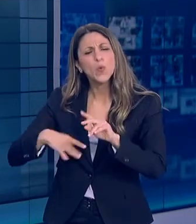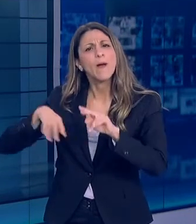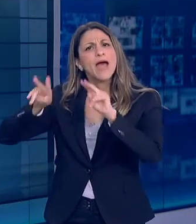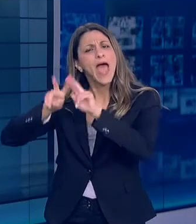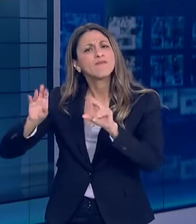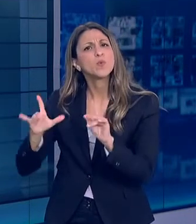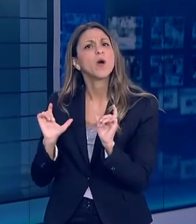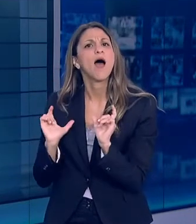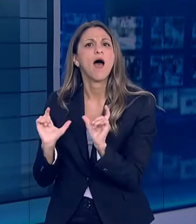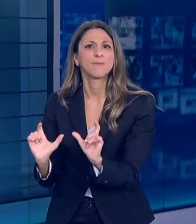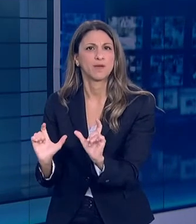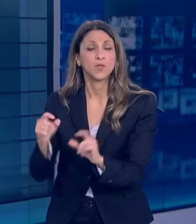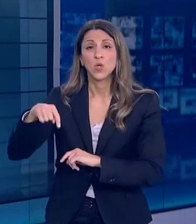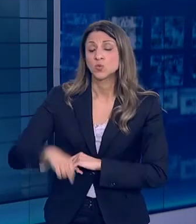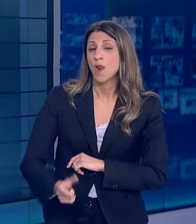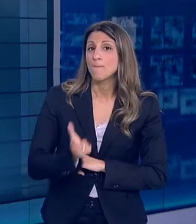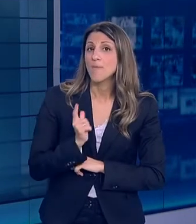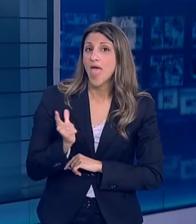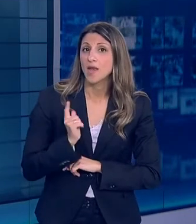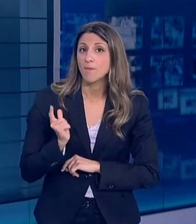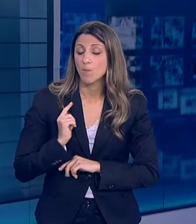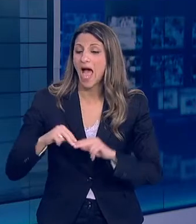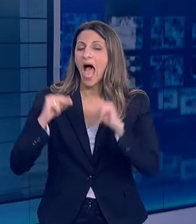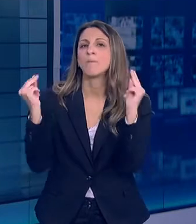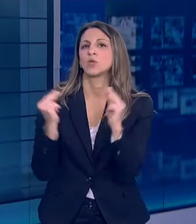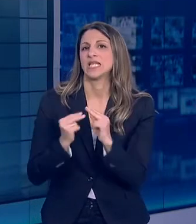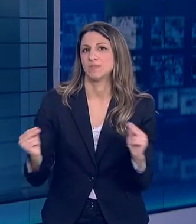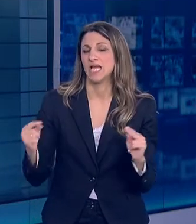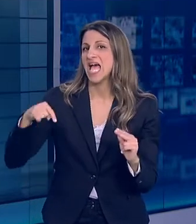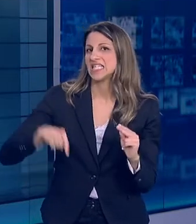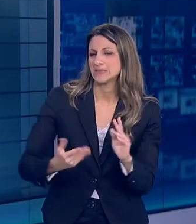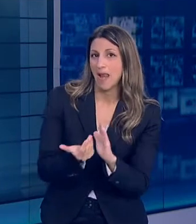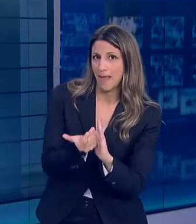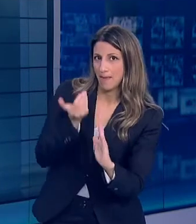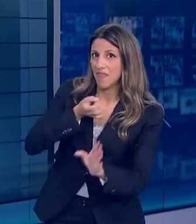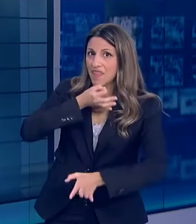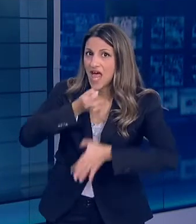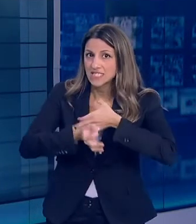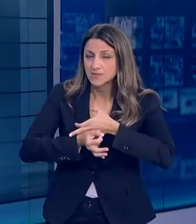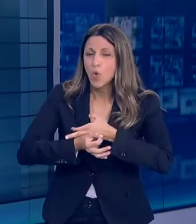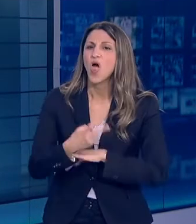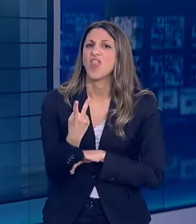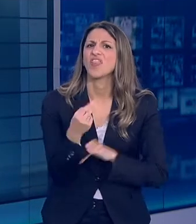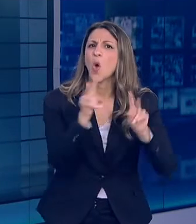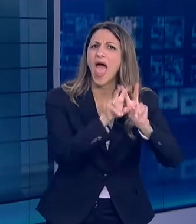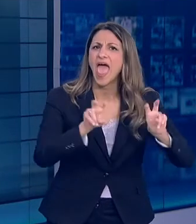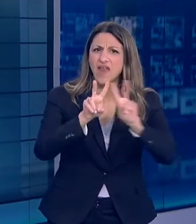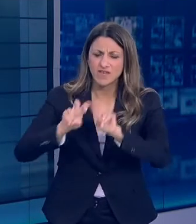Εν αναμονή των τελικών αποτελεσμάτων θα σας πω σήμερα προκαταρρτικά αποτελέσματα από δύο μελέτες